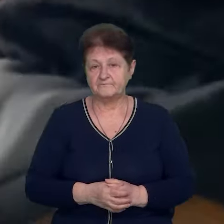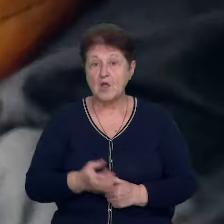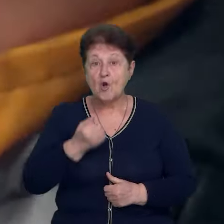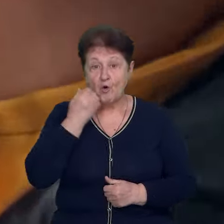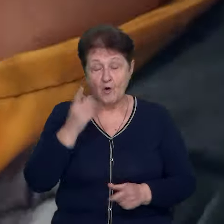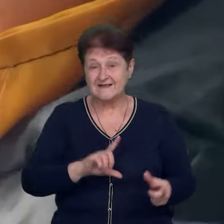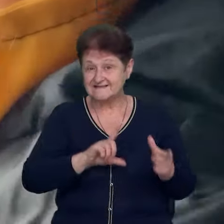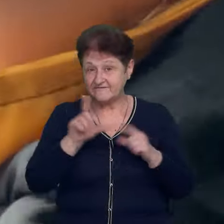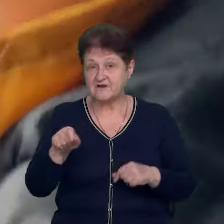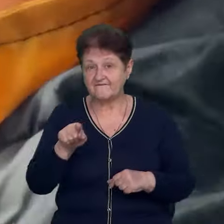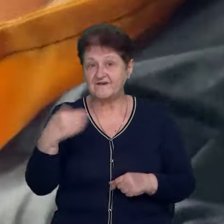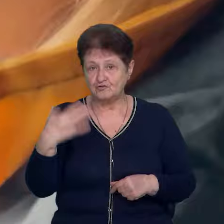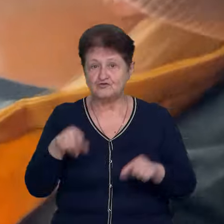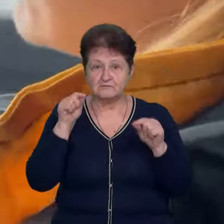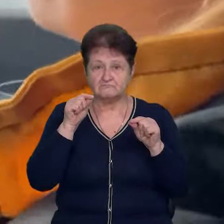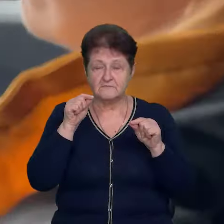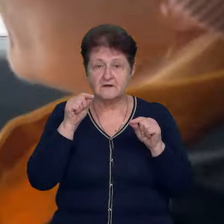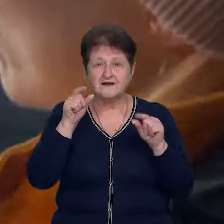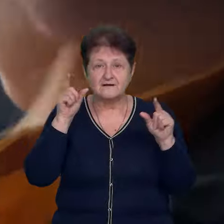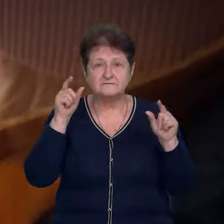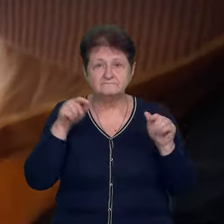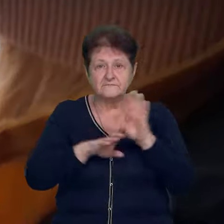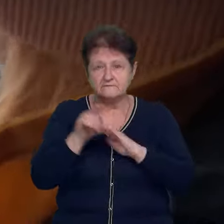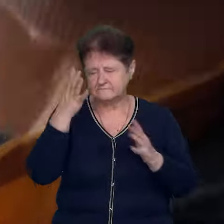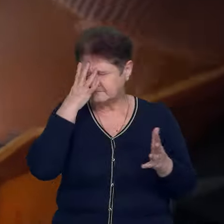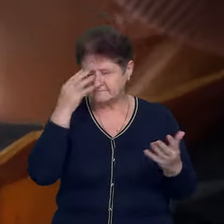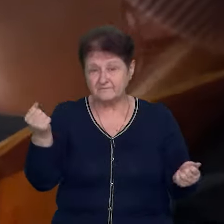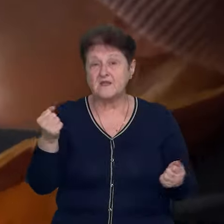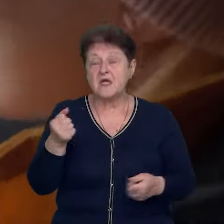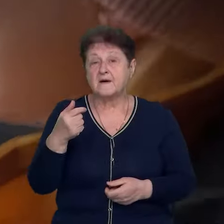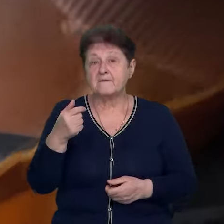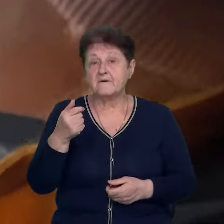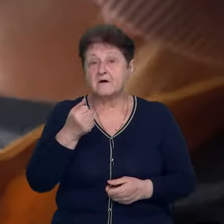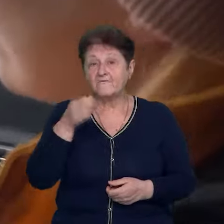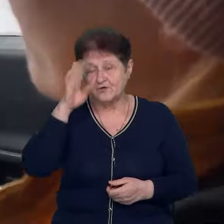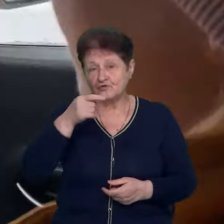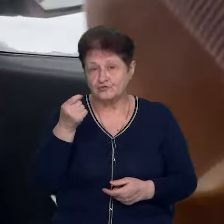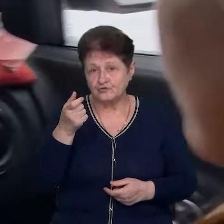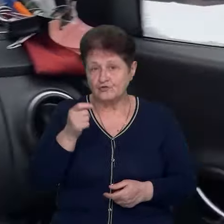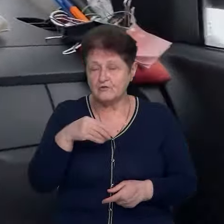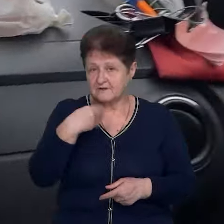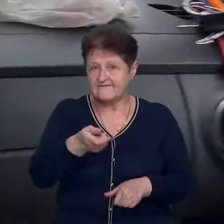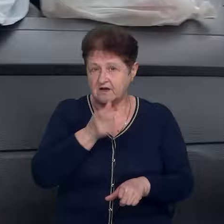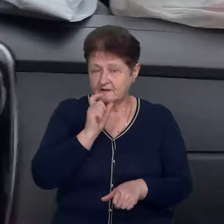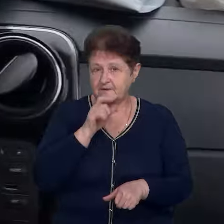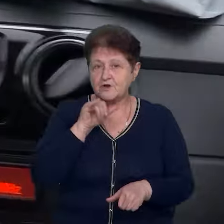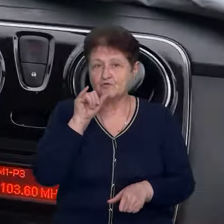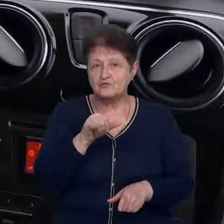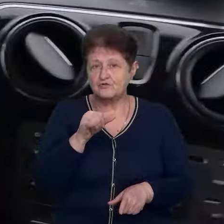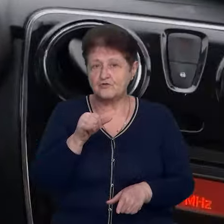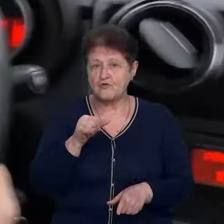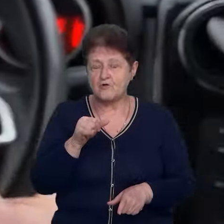Коли завезли, то він вже свідомість втрачав. Вода була у нас в машині. Трохи водою відпоювали. У нього